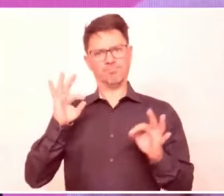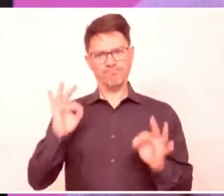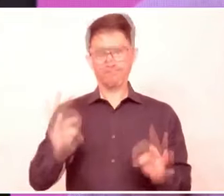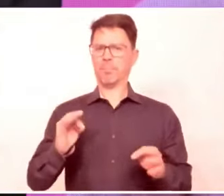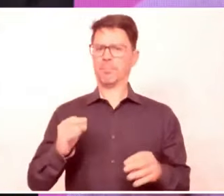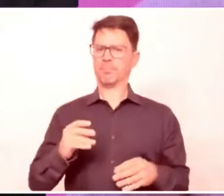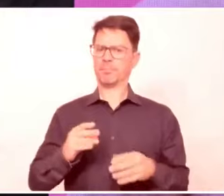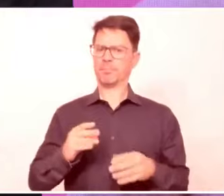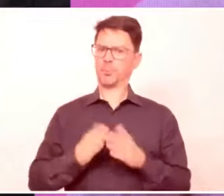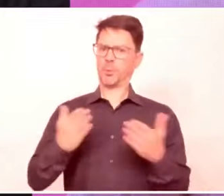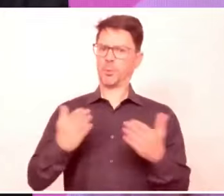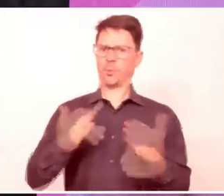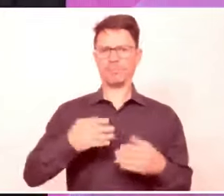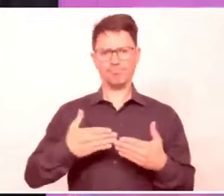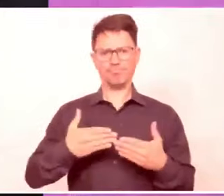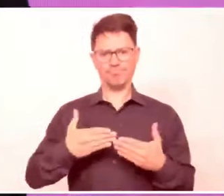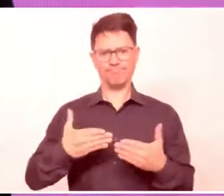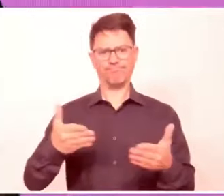Frankfurter Buchmesse.